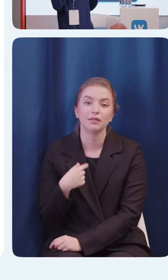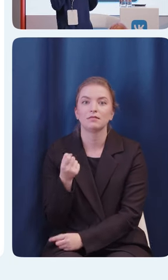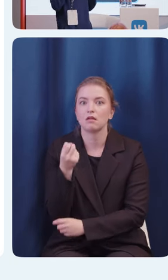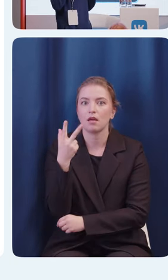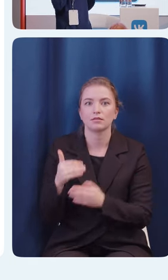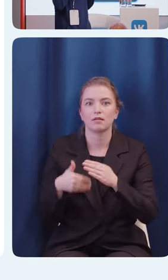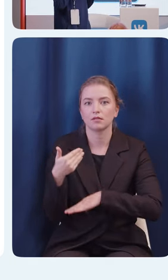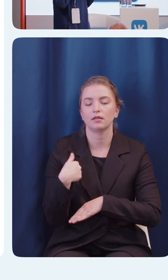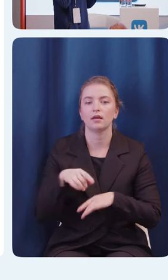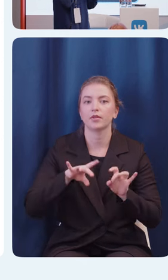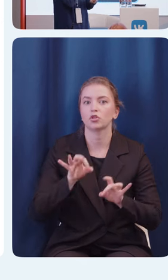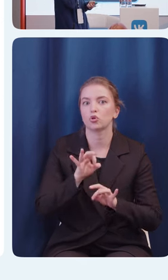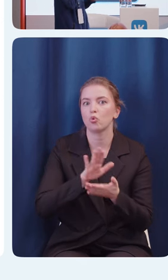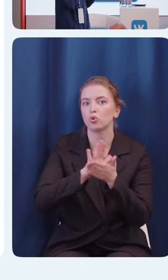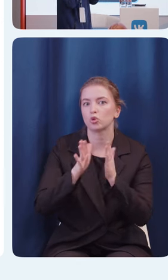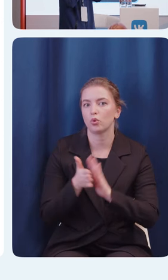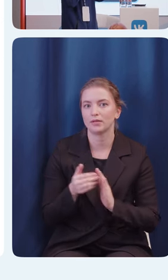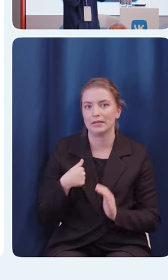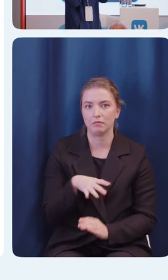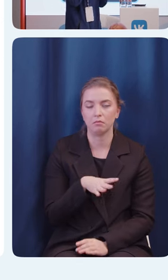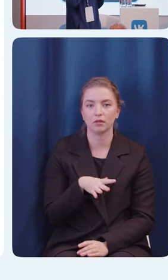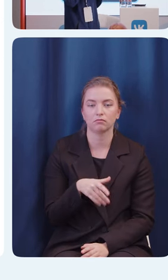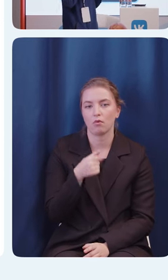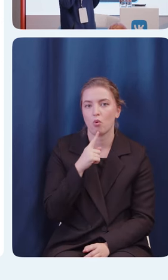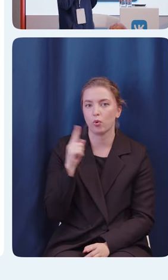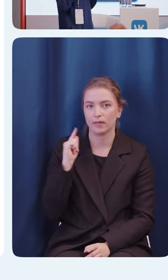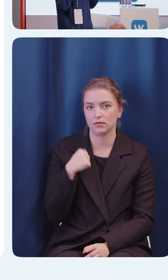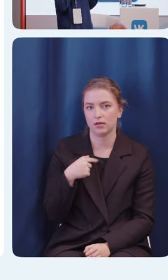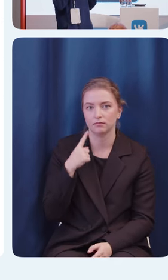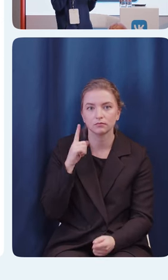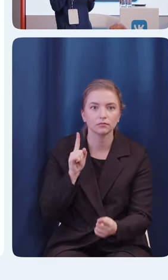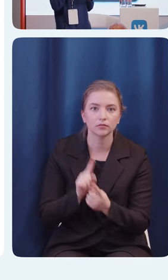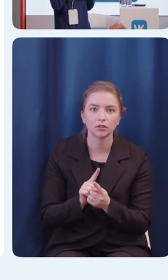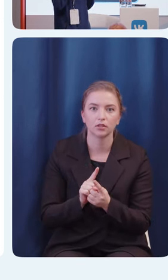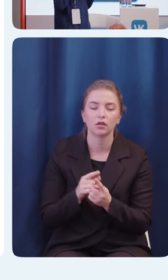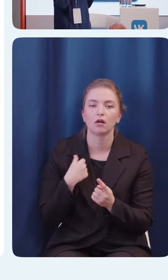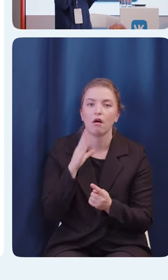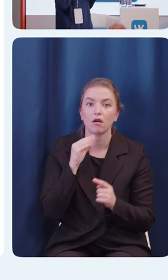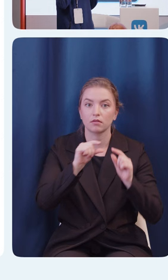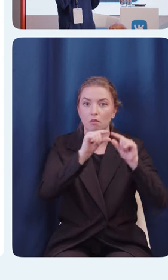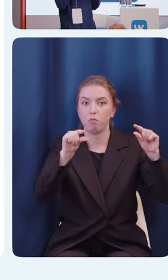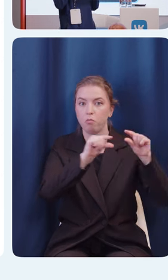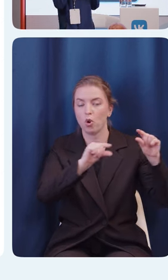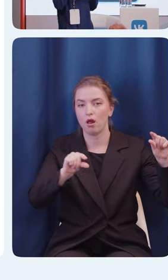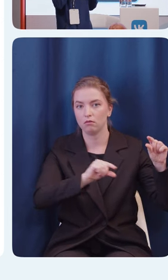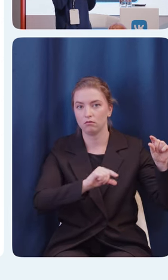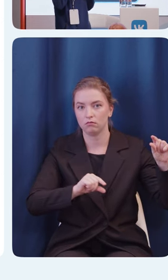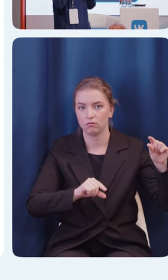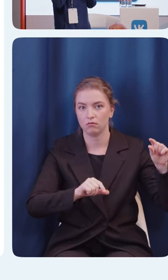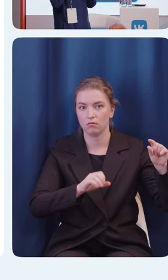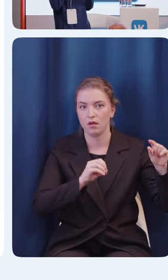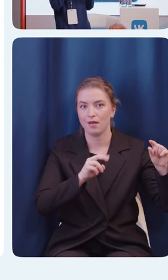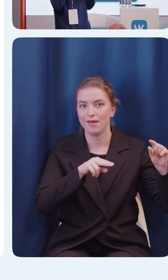сталкивался примерно год назад. В поля для ввода edit text в конце можно